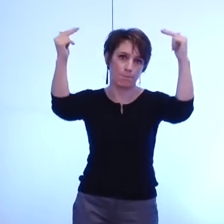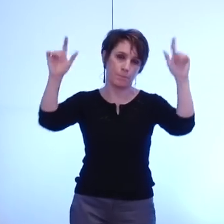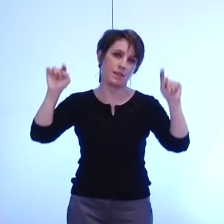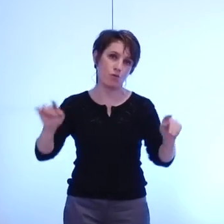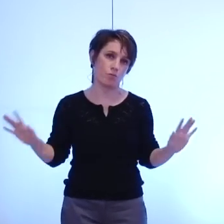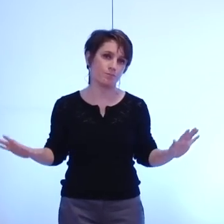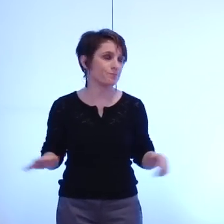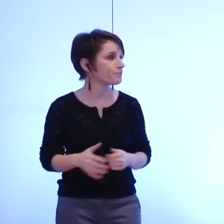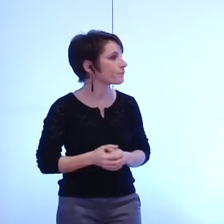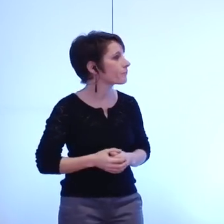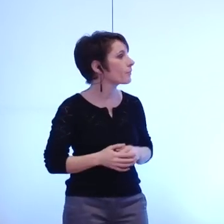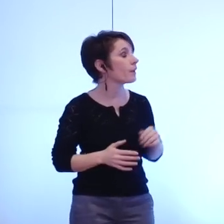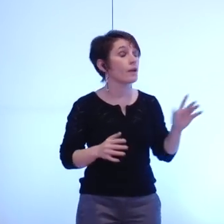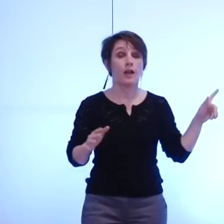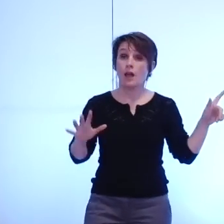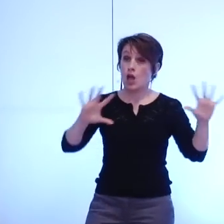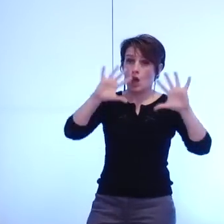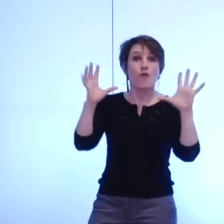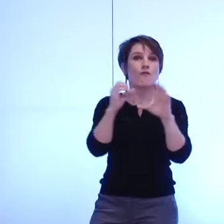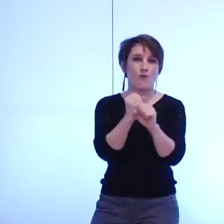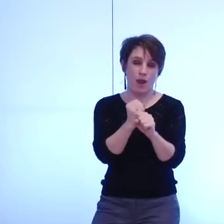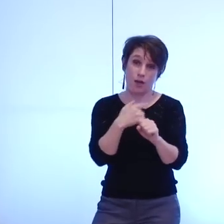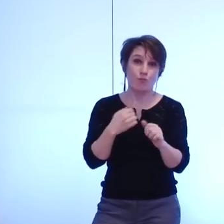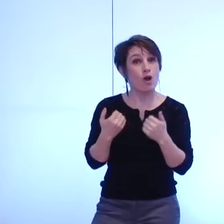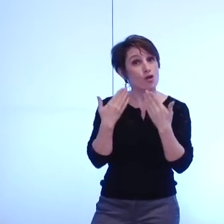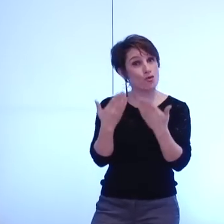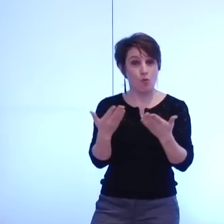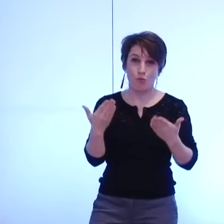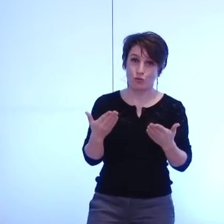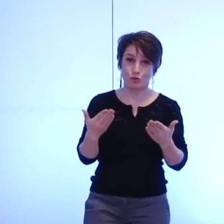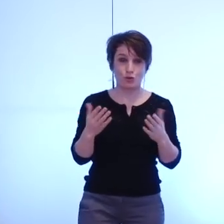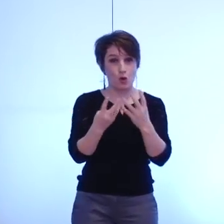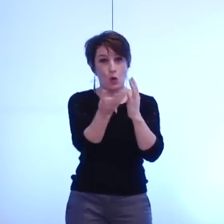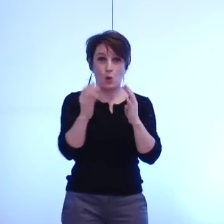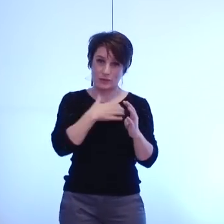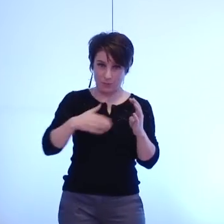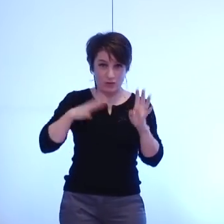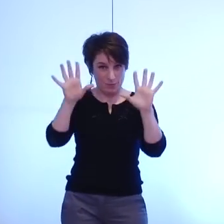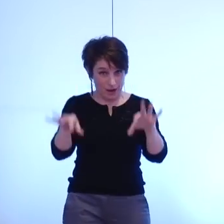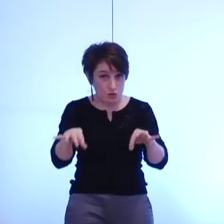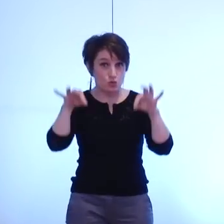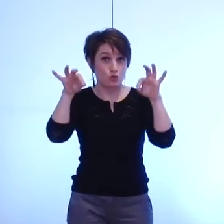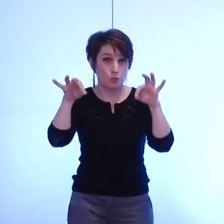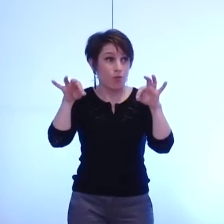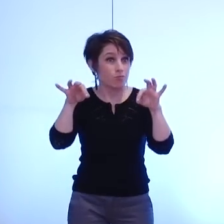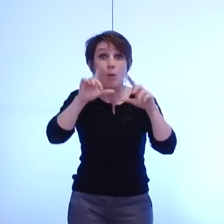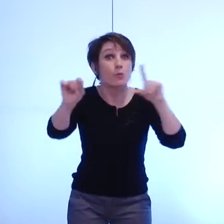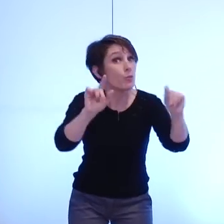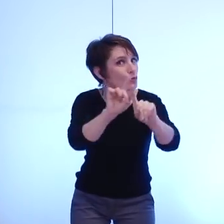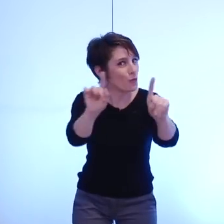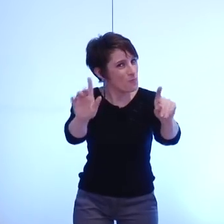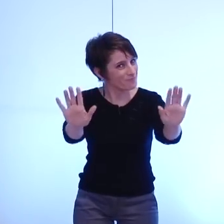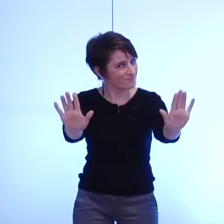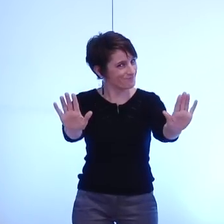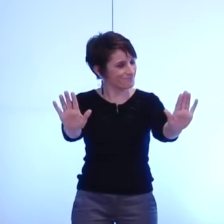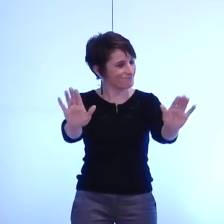voilà je propose de suspendre à nouveau ce conseil municipal non pas pour vous libérer mais